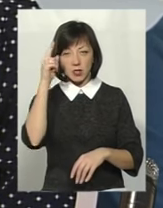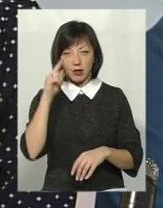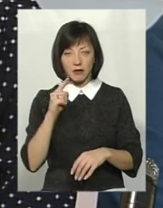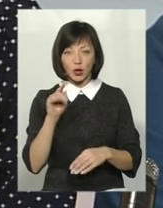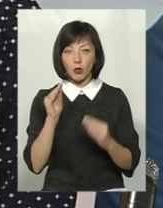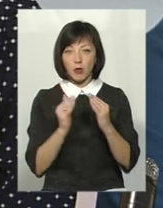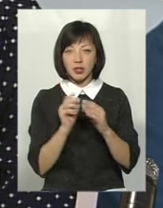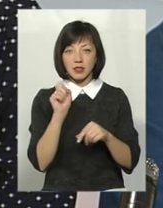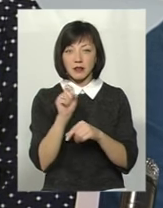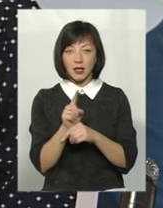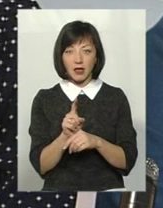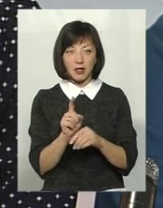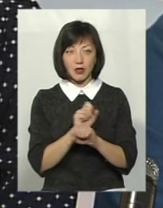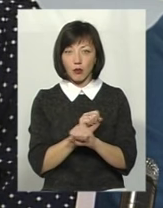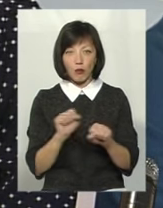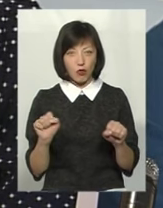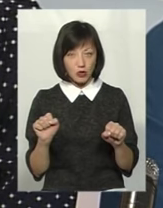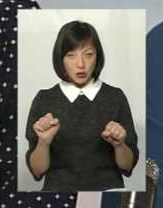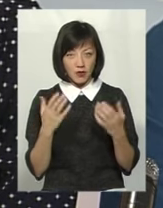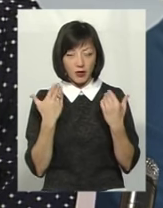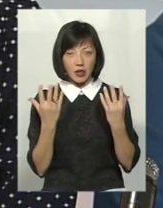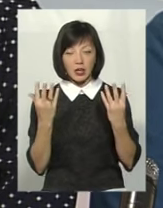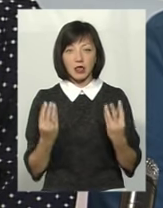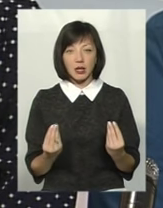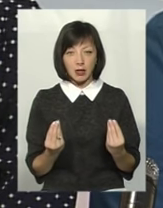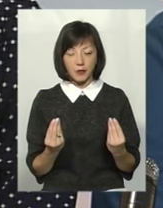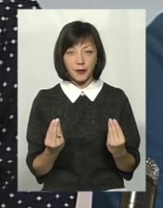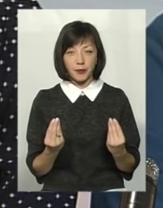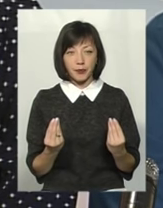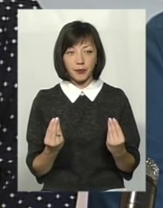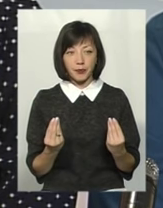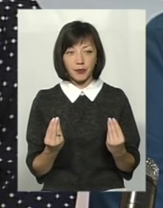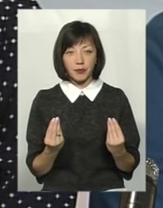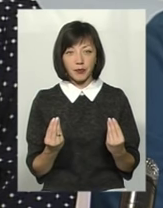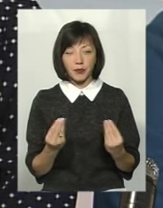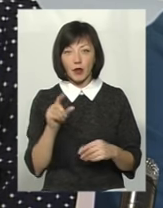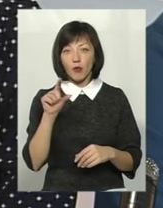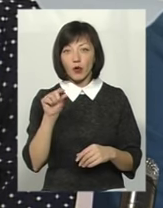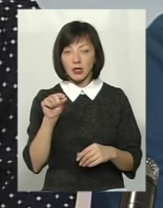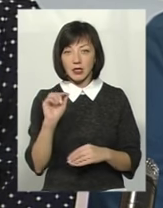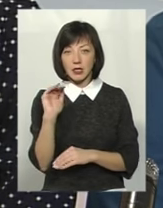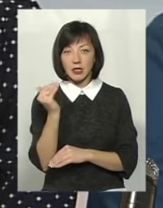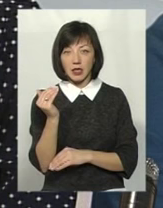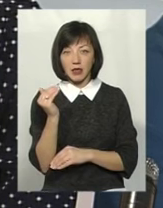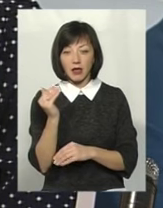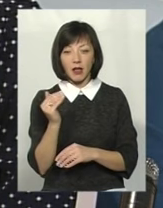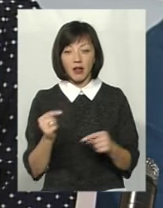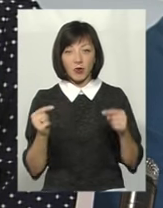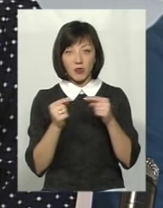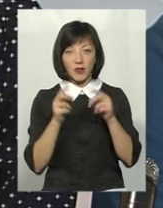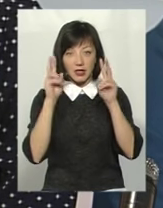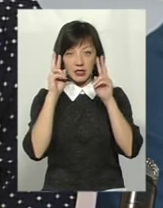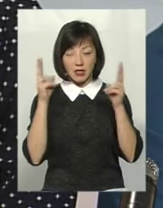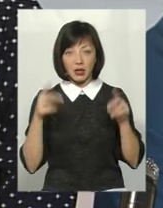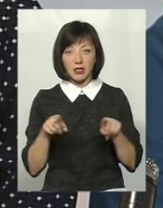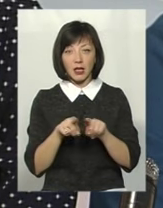домашнє завдання задавати не можна на вихідні дні. В понеділок дитина, відповідно, не знає. Це